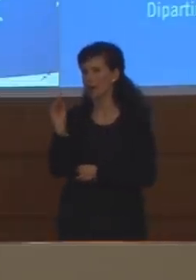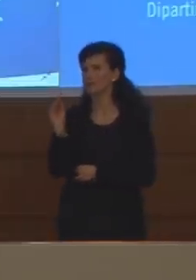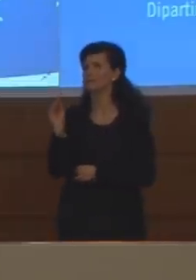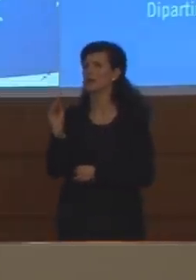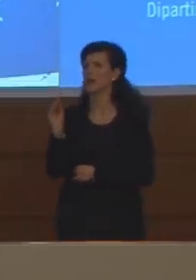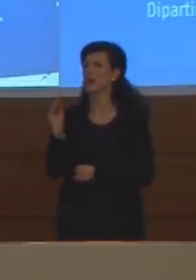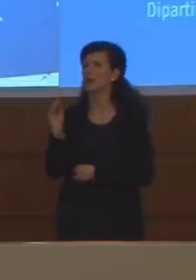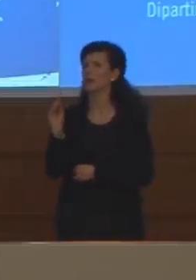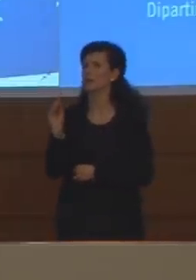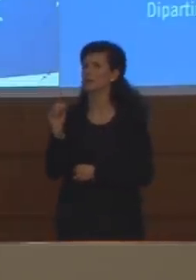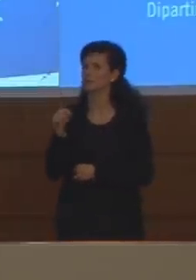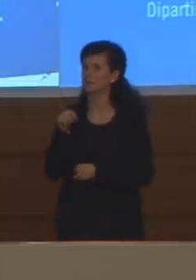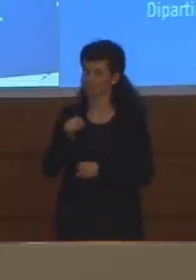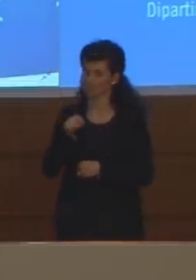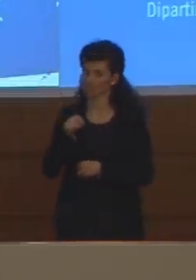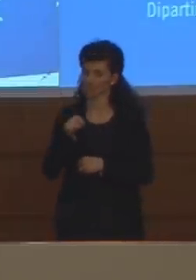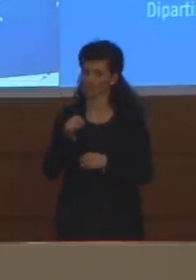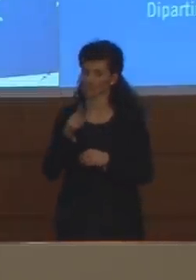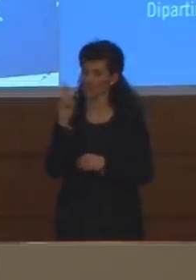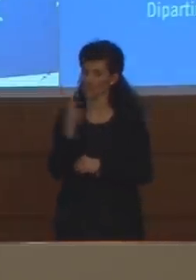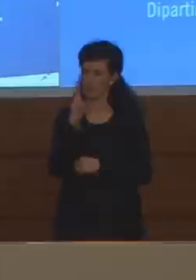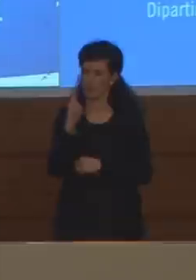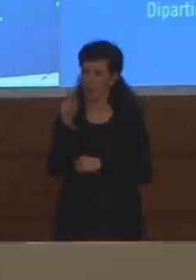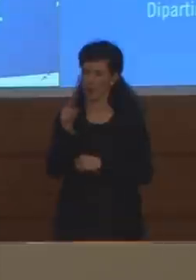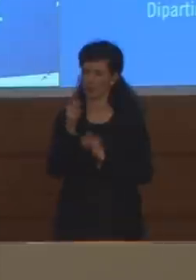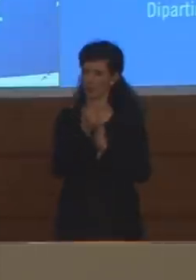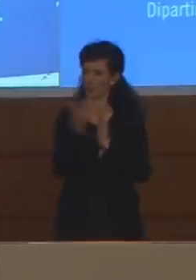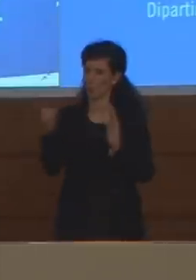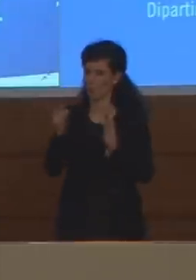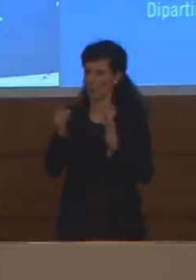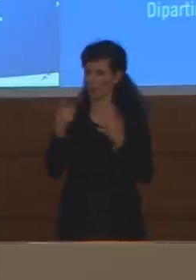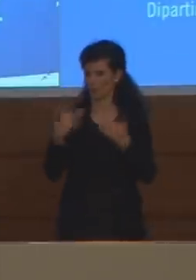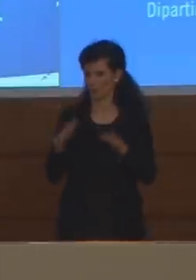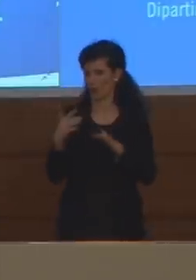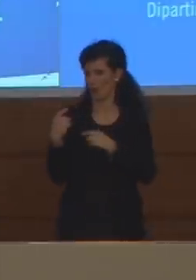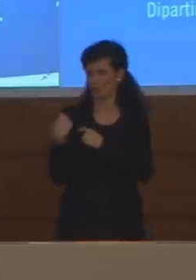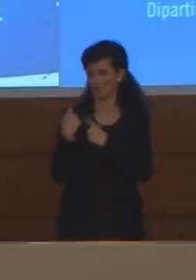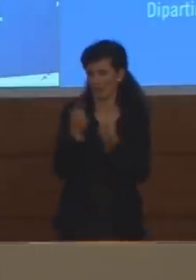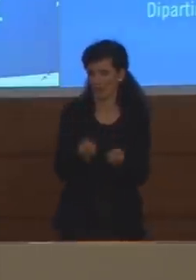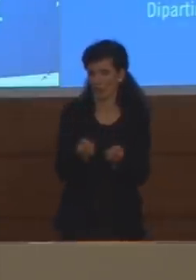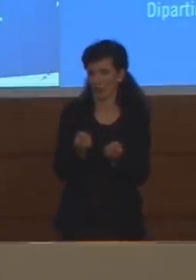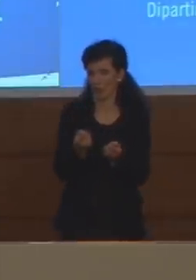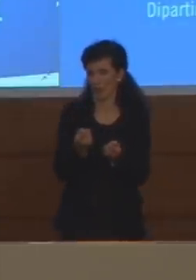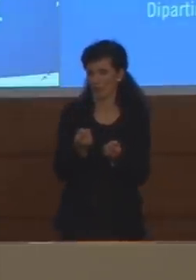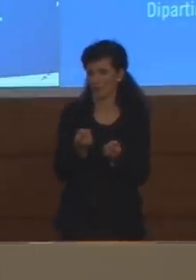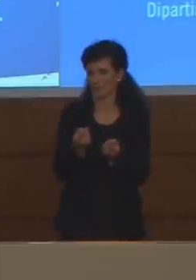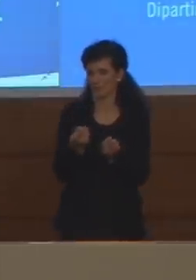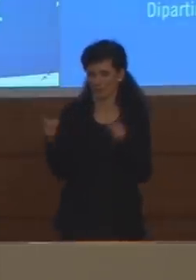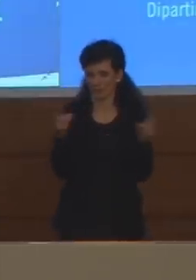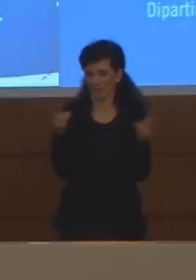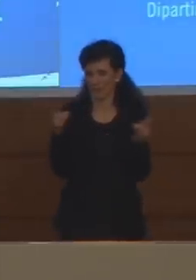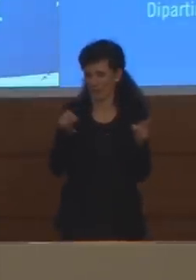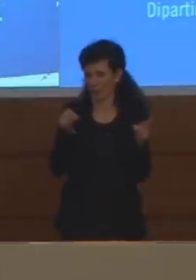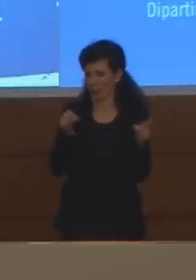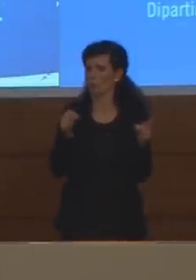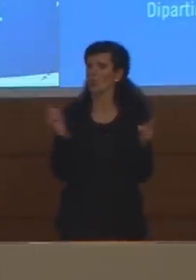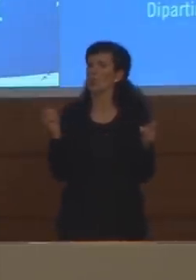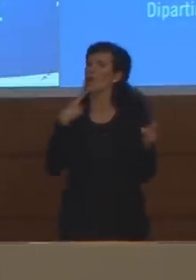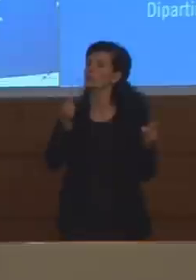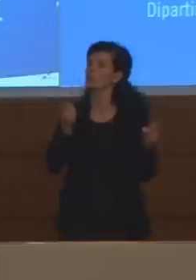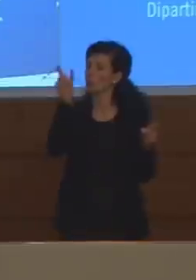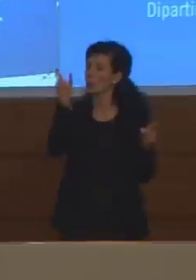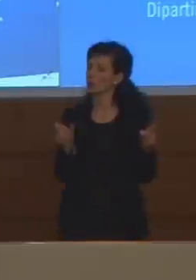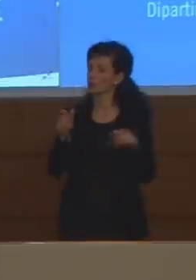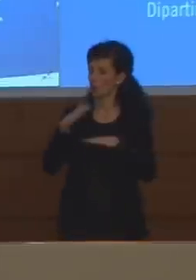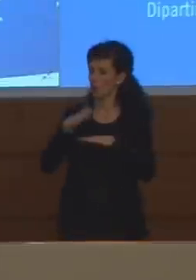chiedere questo platò dei morti che c'è da un po' di tempo ormai lei ha detto che gli epidemiologi dicono che sarà